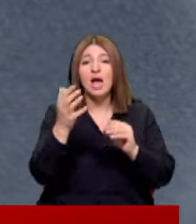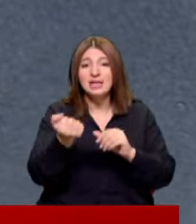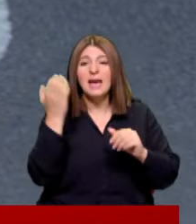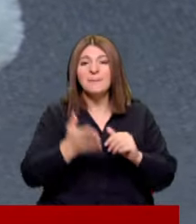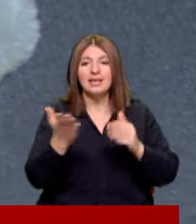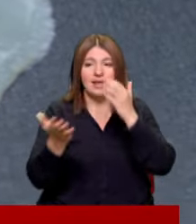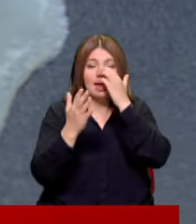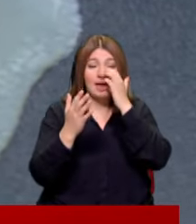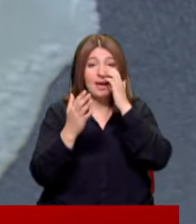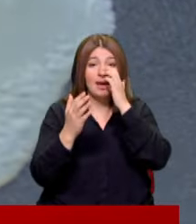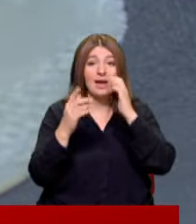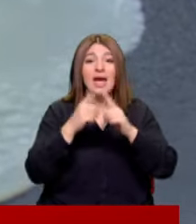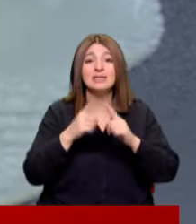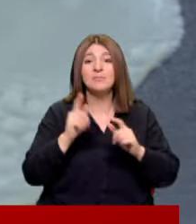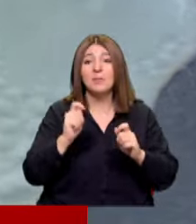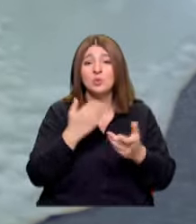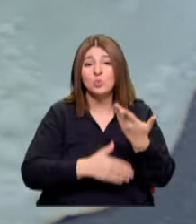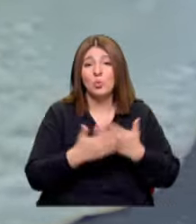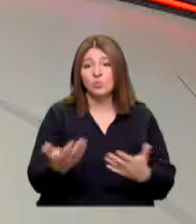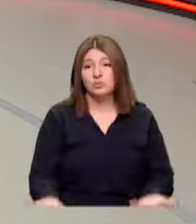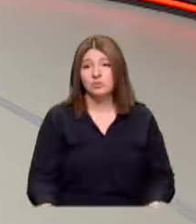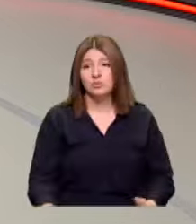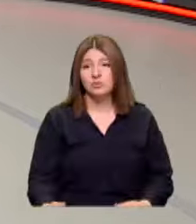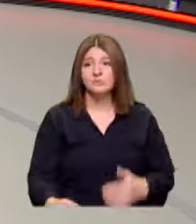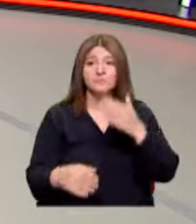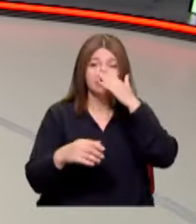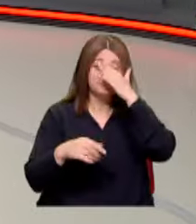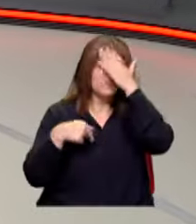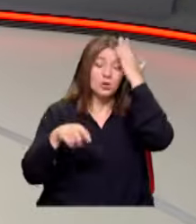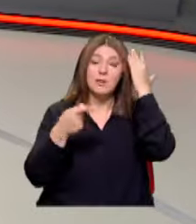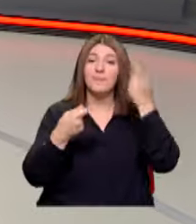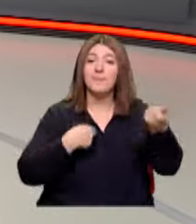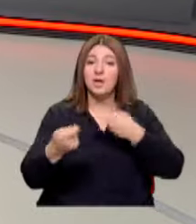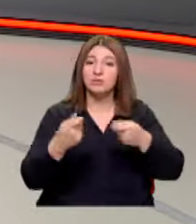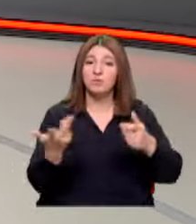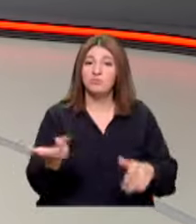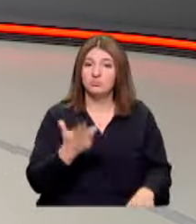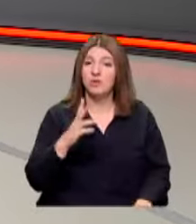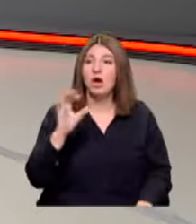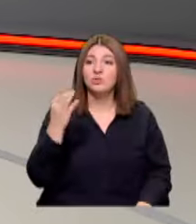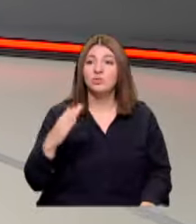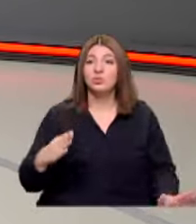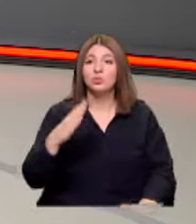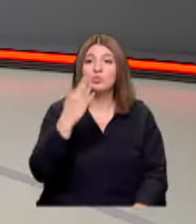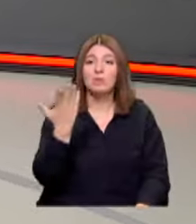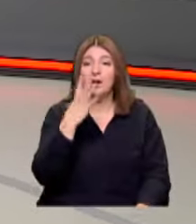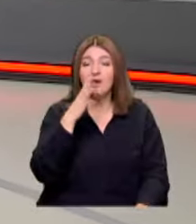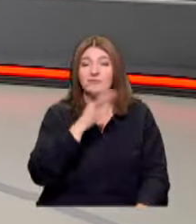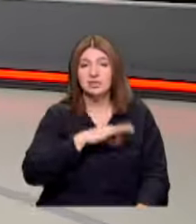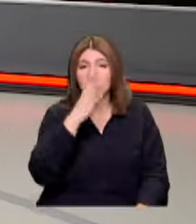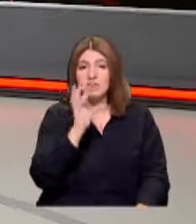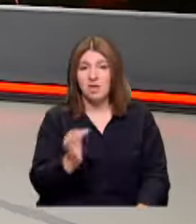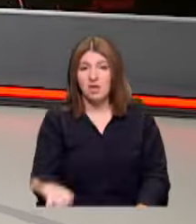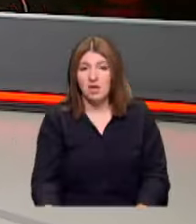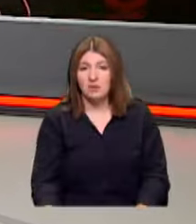alırken bile hesap yapmaktan yorgun Bu ara piyasalar da hareketle altın uçuyor ama Faydası